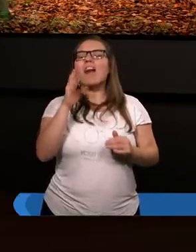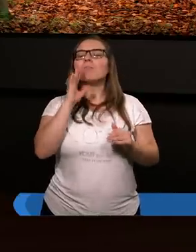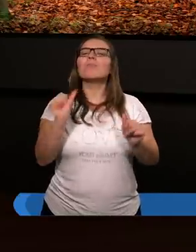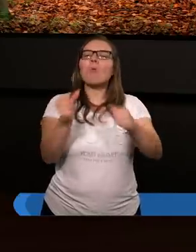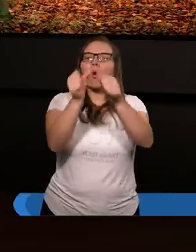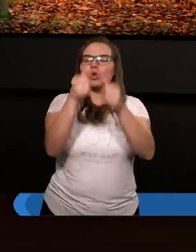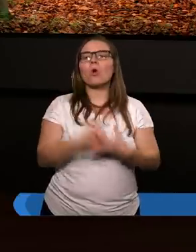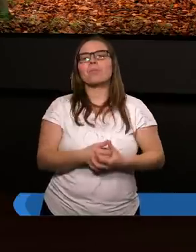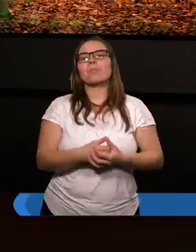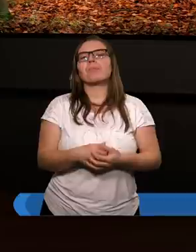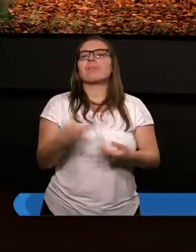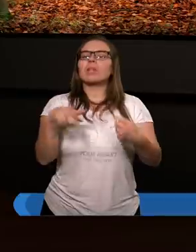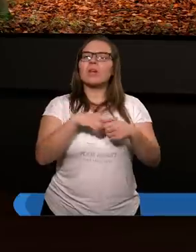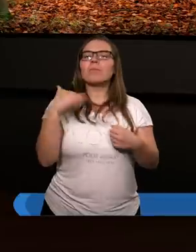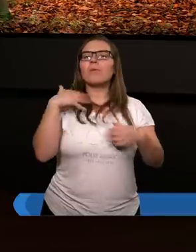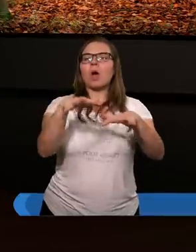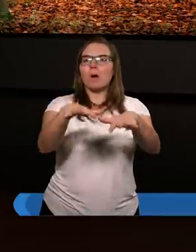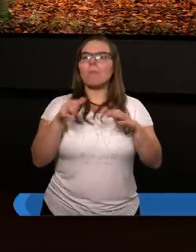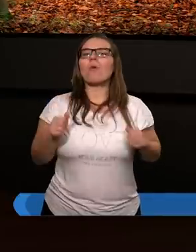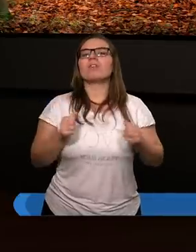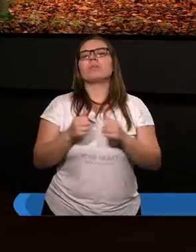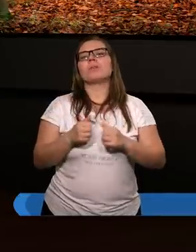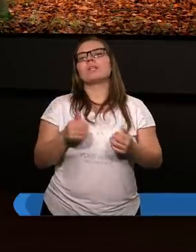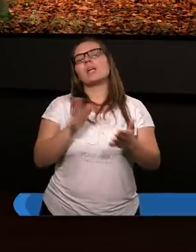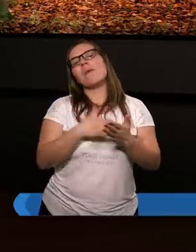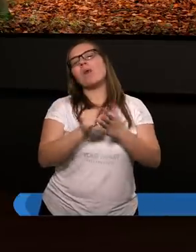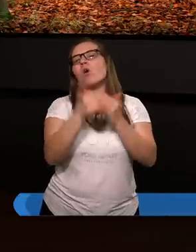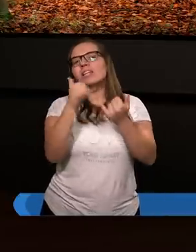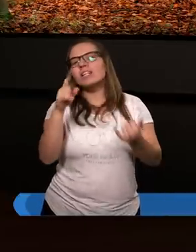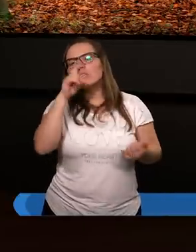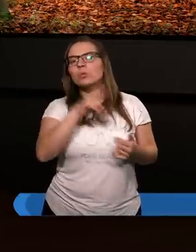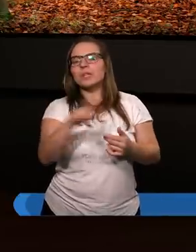ale dalej jest powiedziane, żeby się powstrzymywać na przykład od krwi.